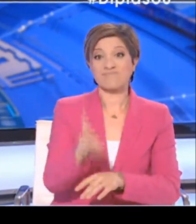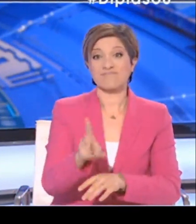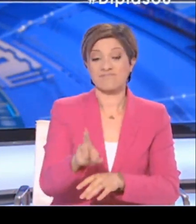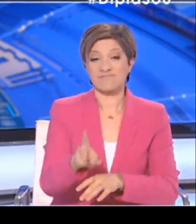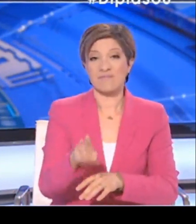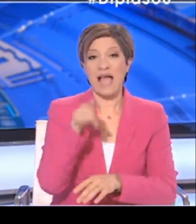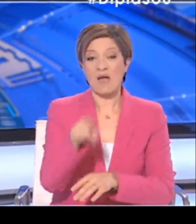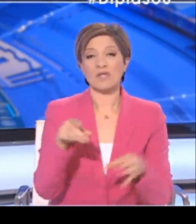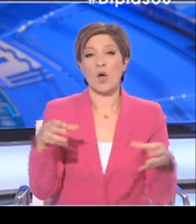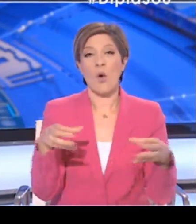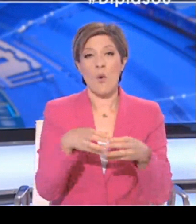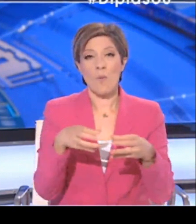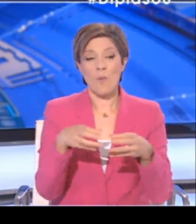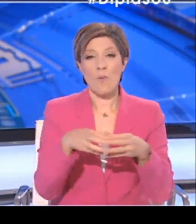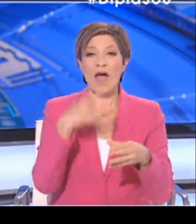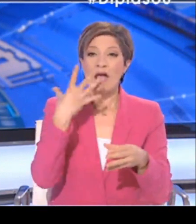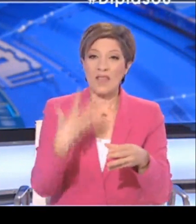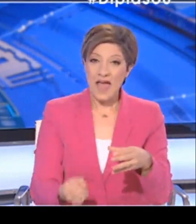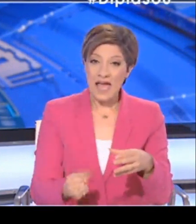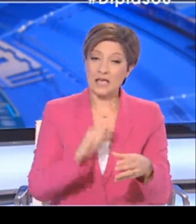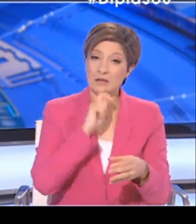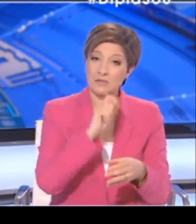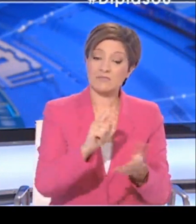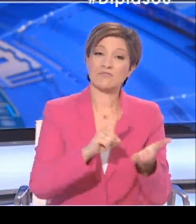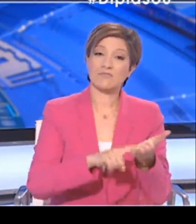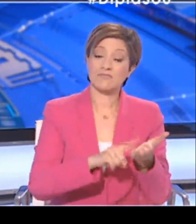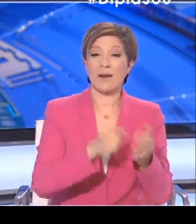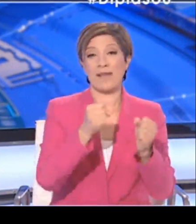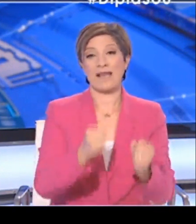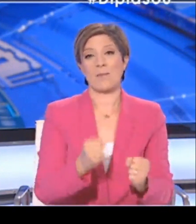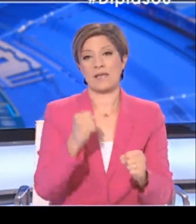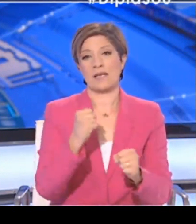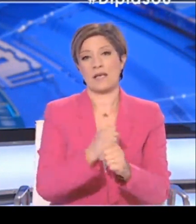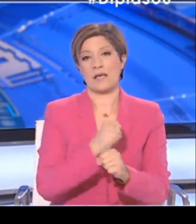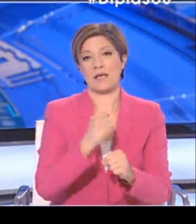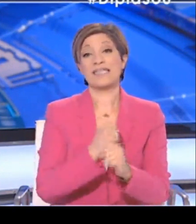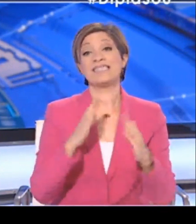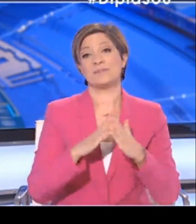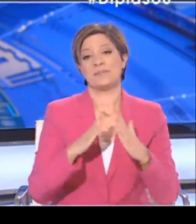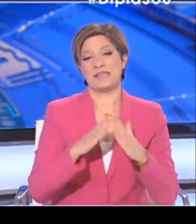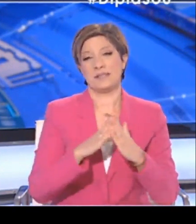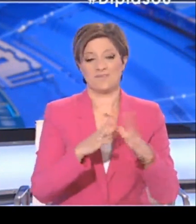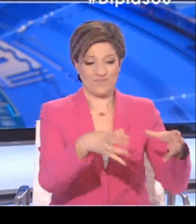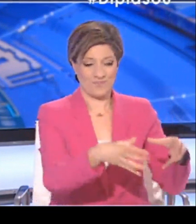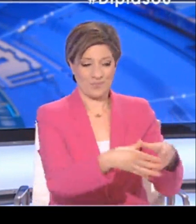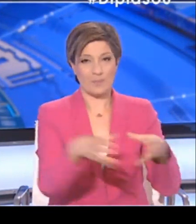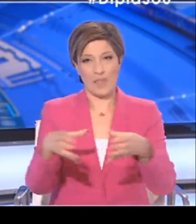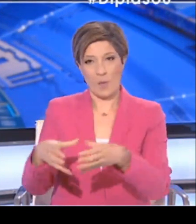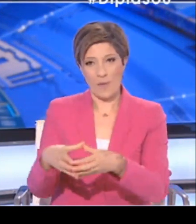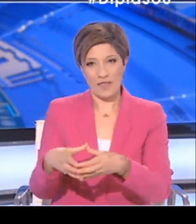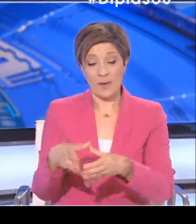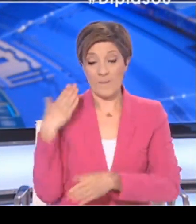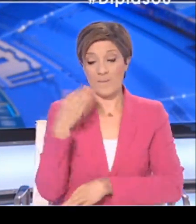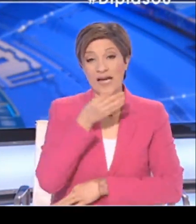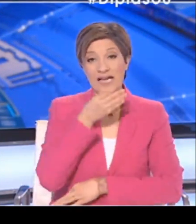και είναι αυτά τα άτομα στα οποία υπάρχει σύσταση ότι θα πρέπει να παραμείνουν εργαζόμενοι από το σπίτι τους. Αυτή τη στιγμή όπως ακούσατε